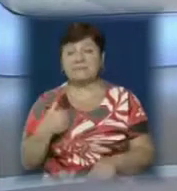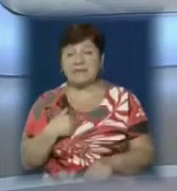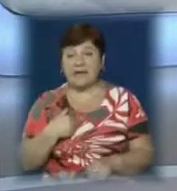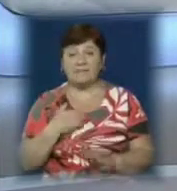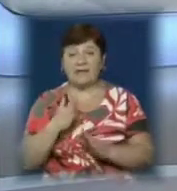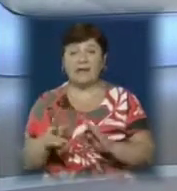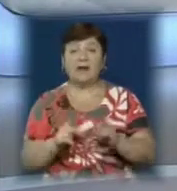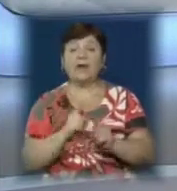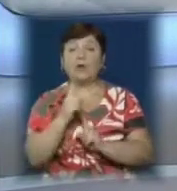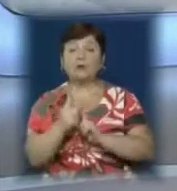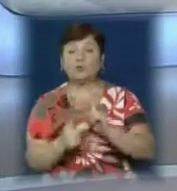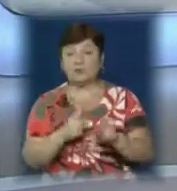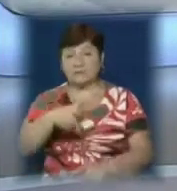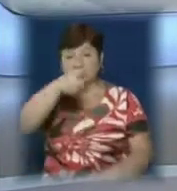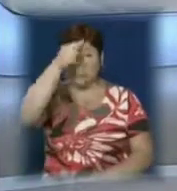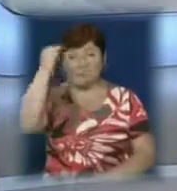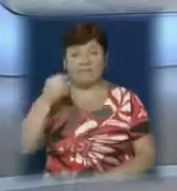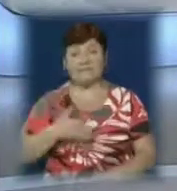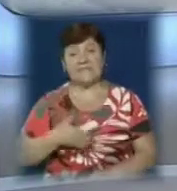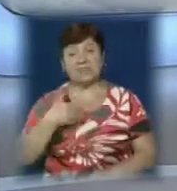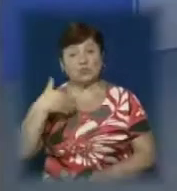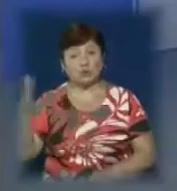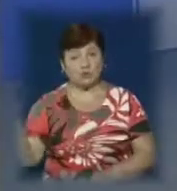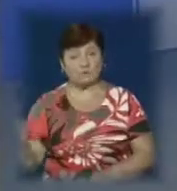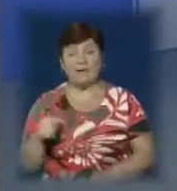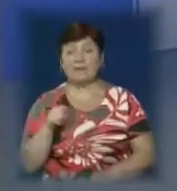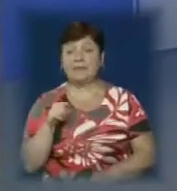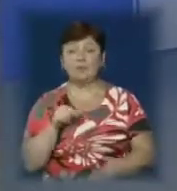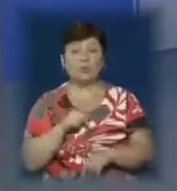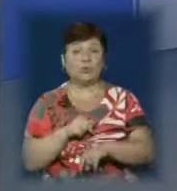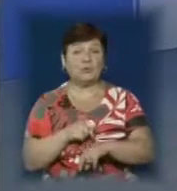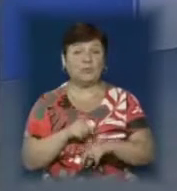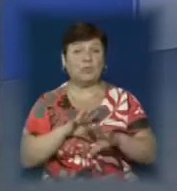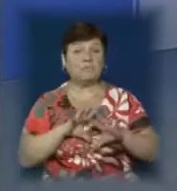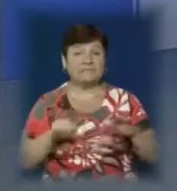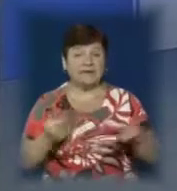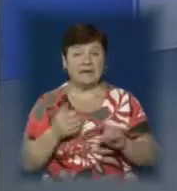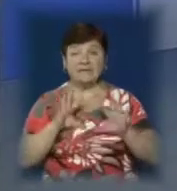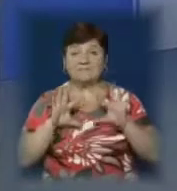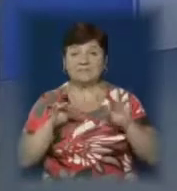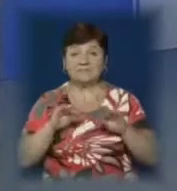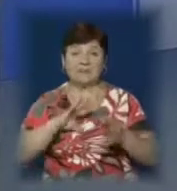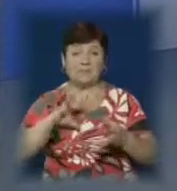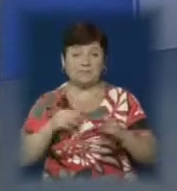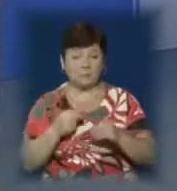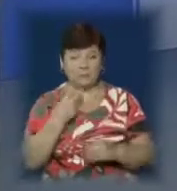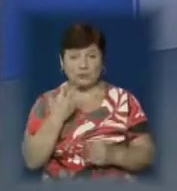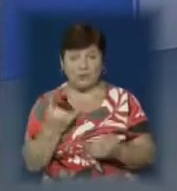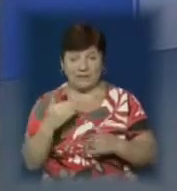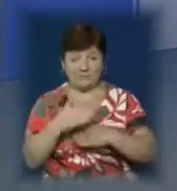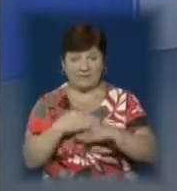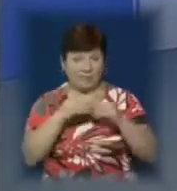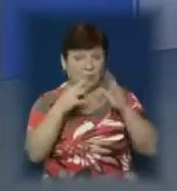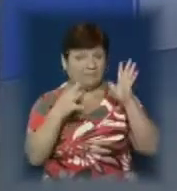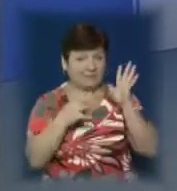проведення реконструкції на словацькій стороні. На цю годину у нас все. Інформаційний підсумок дня дивіться сьогодні ввечері о